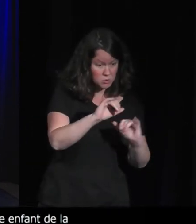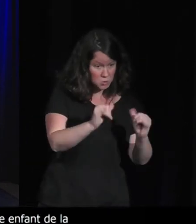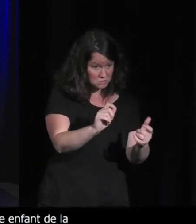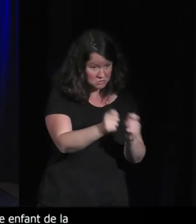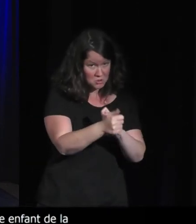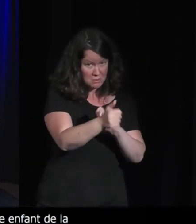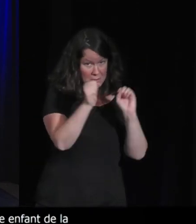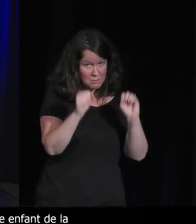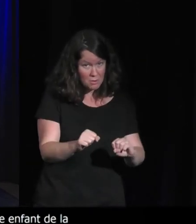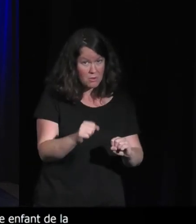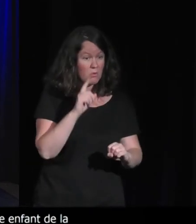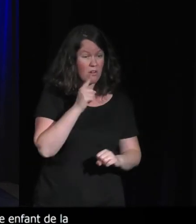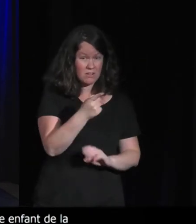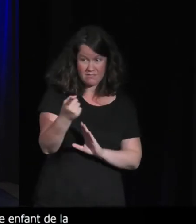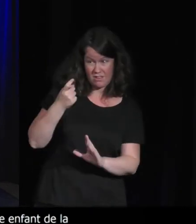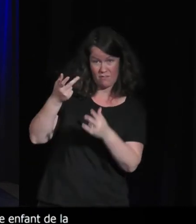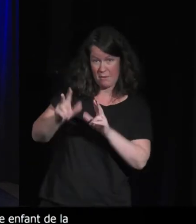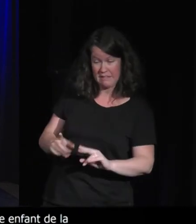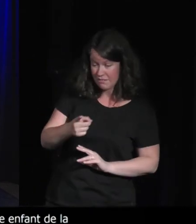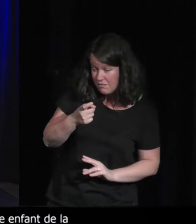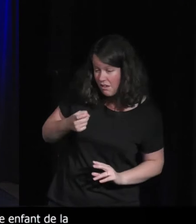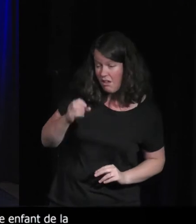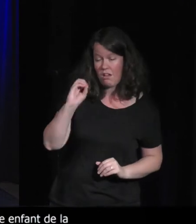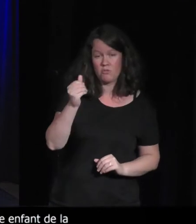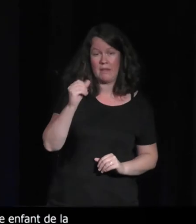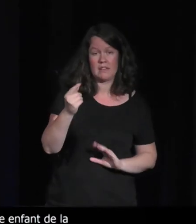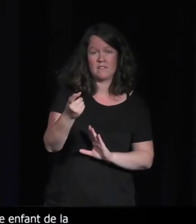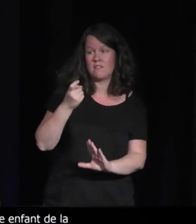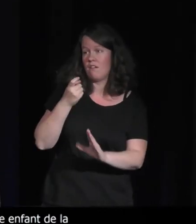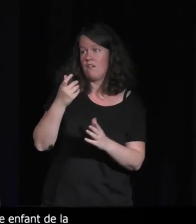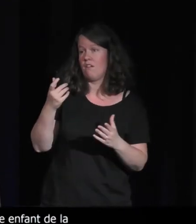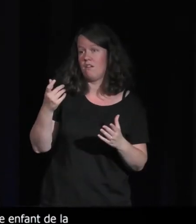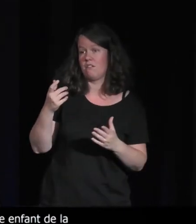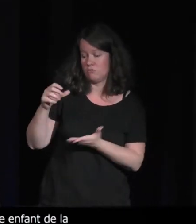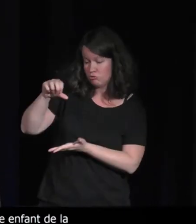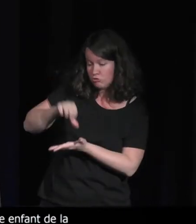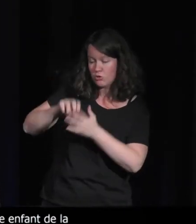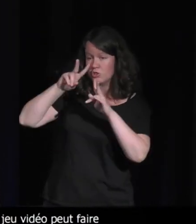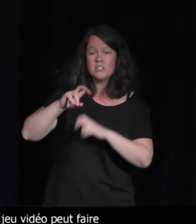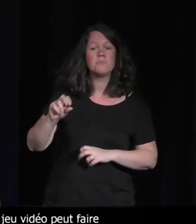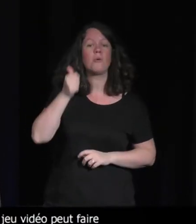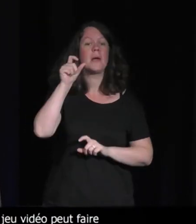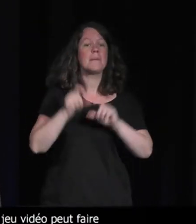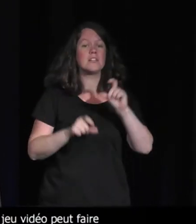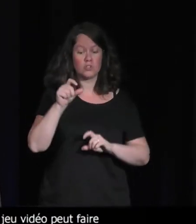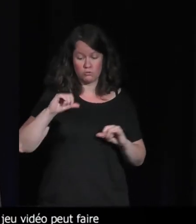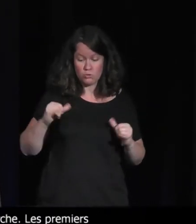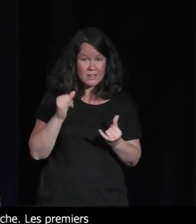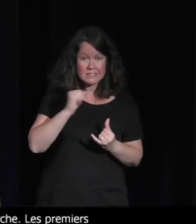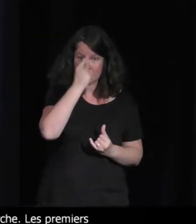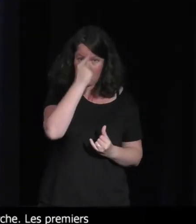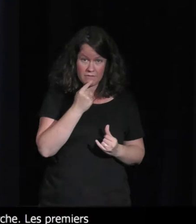C'est un pur enfant de l'informatique. Il est né, on parlait de recherche, est né dans les centres de recherche. Les premiers gamers, ce sont des chercheurs quand même.